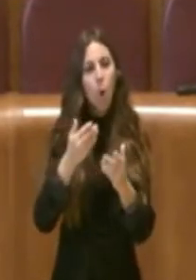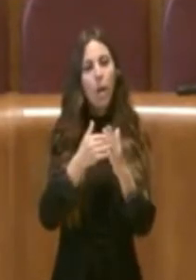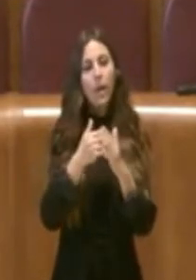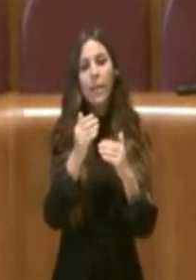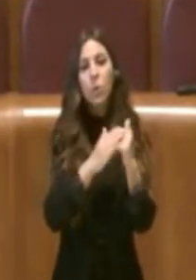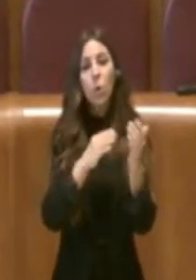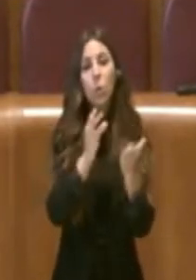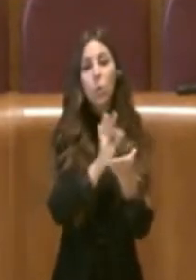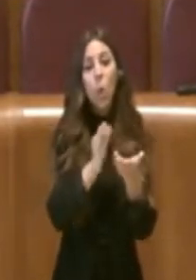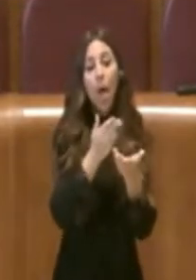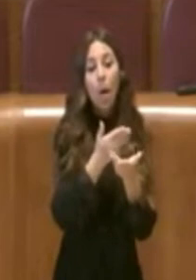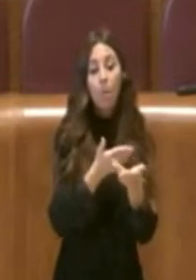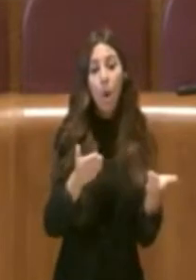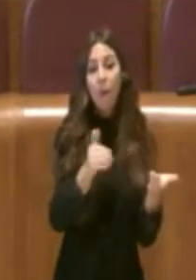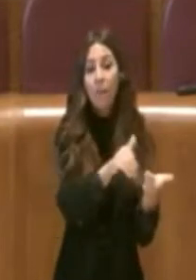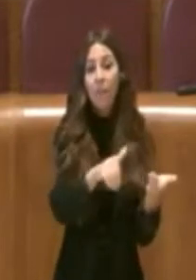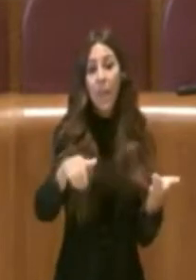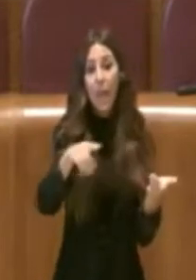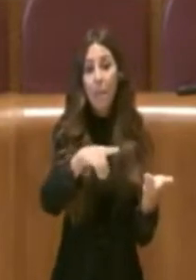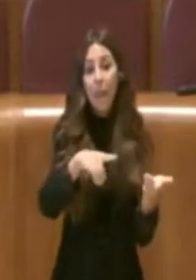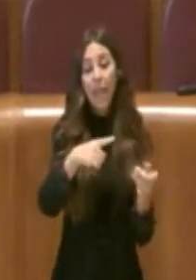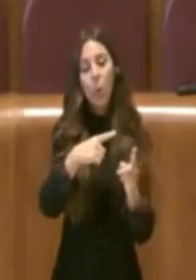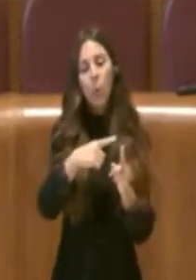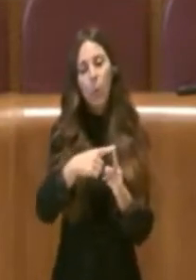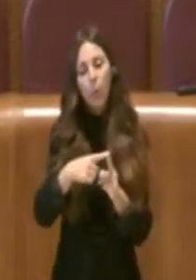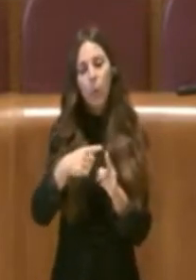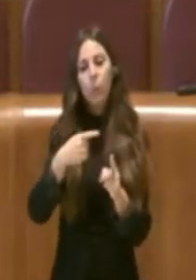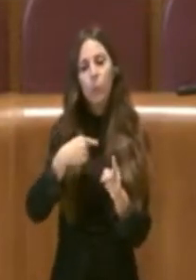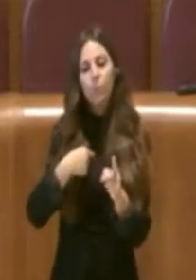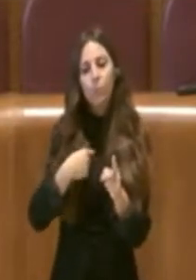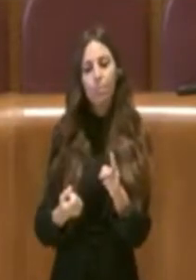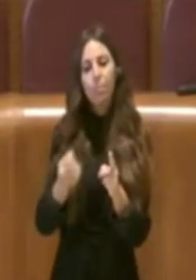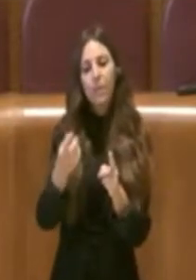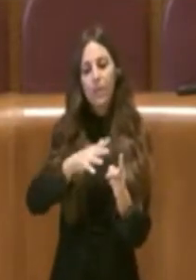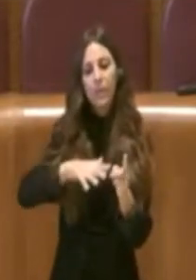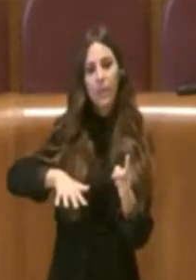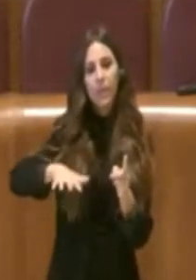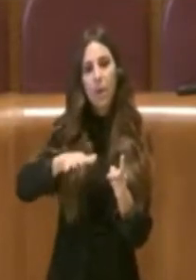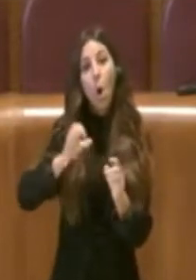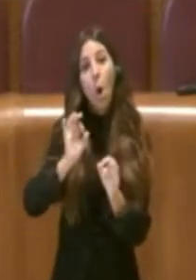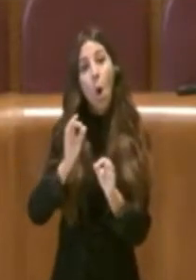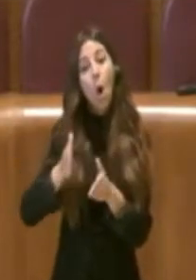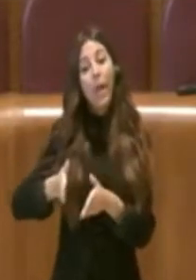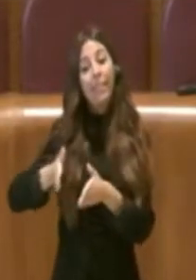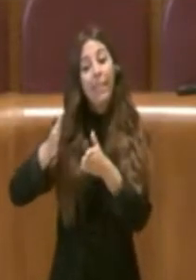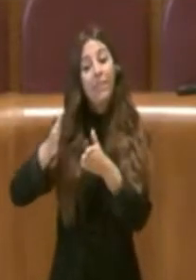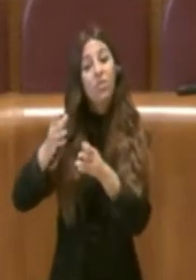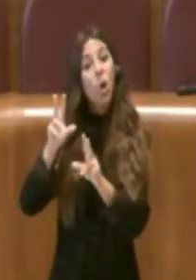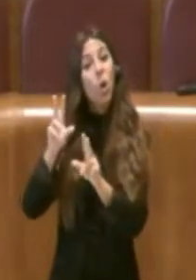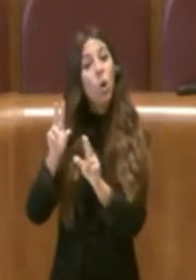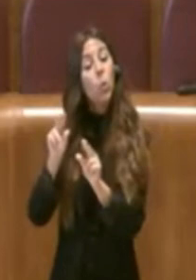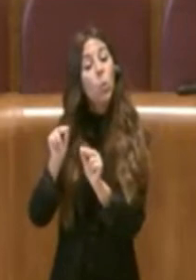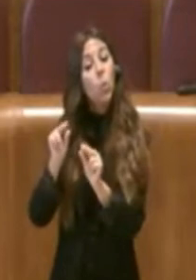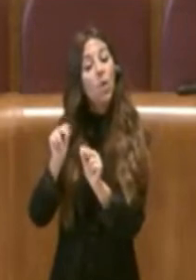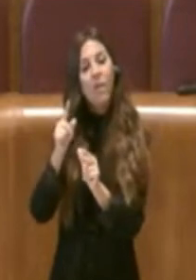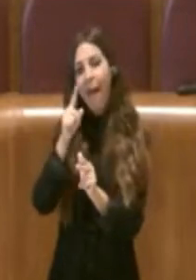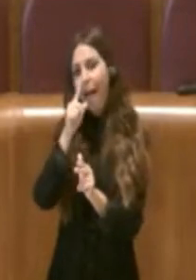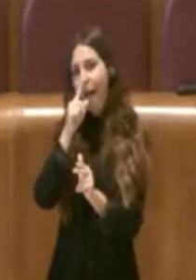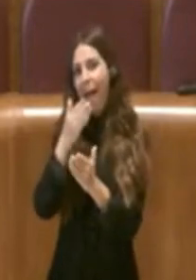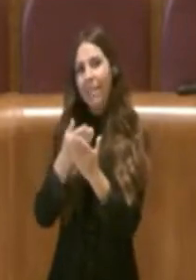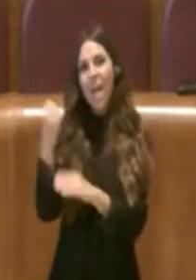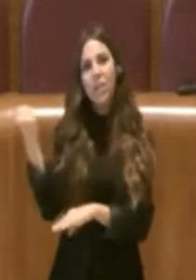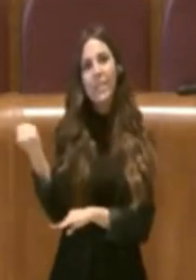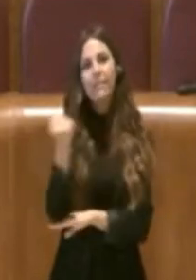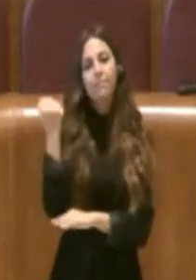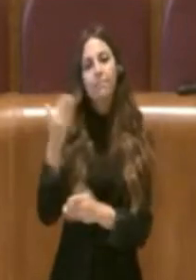Pellio e l'individuazione di uno spazio esistente o la realizzazione ex no di un edificio adibirsi a servizi